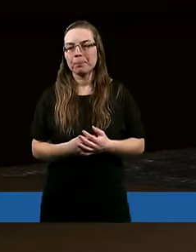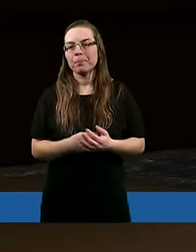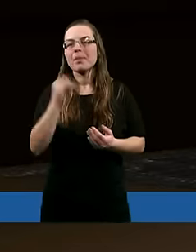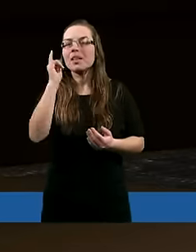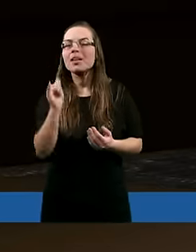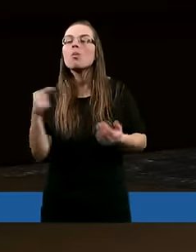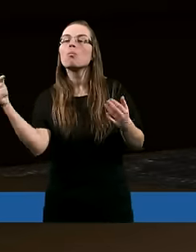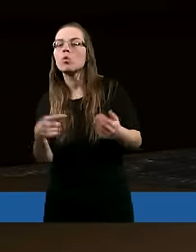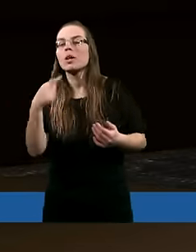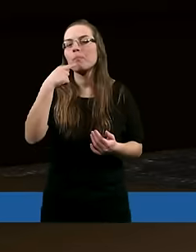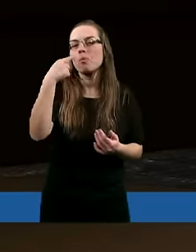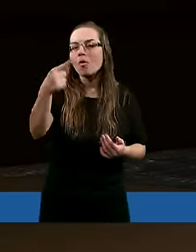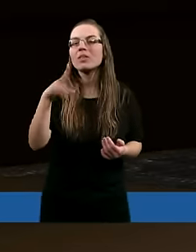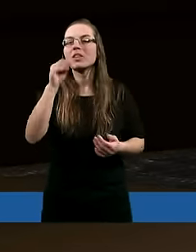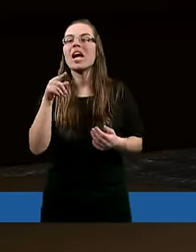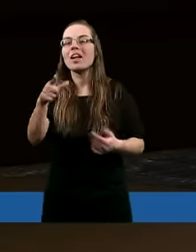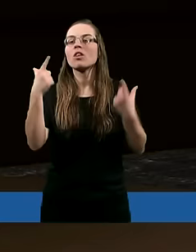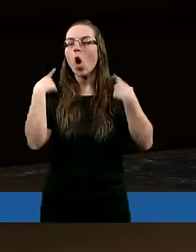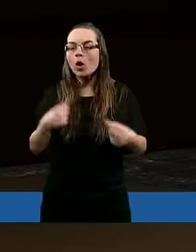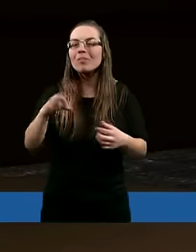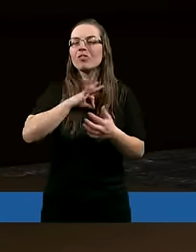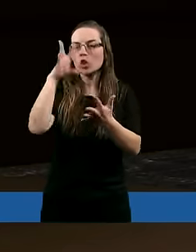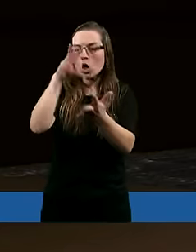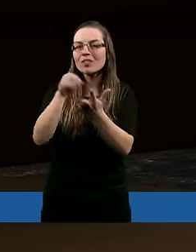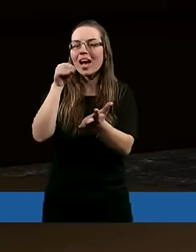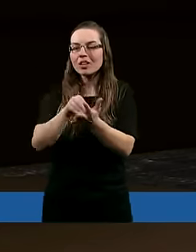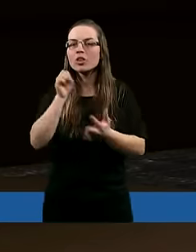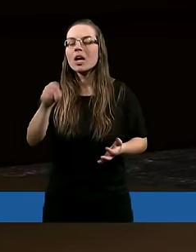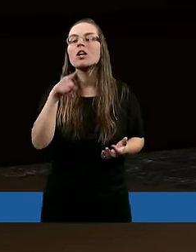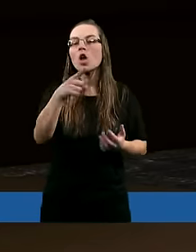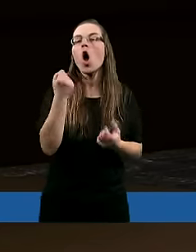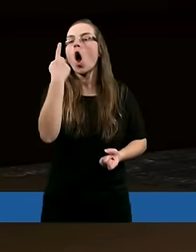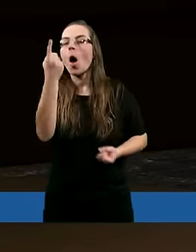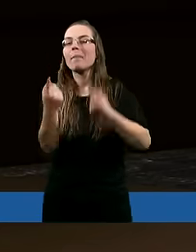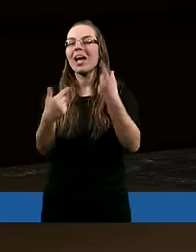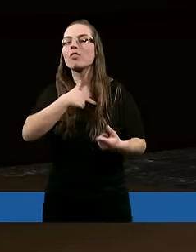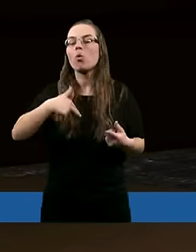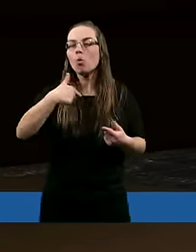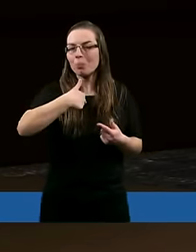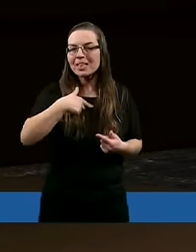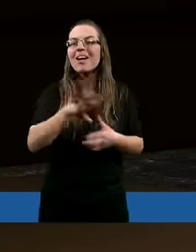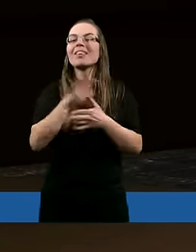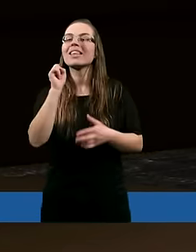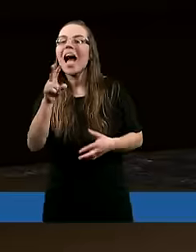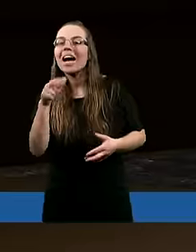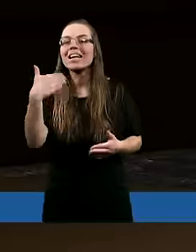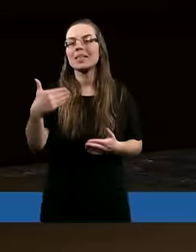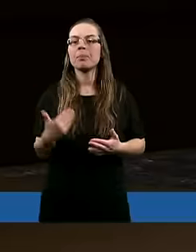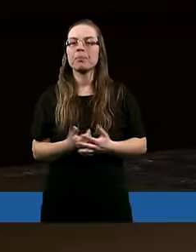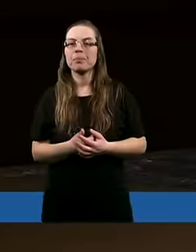I muszę powiedzieć ze swojego osobistego doświadczenia, że to objawiało się u mnie takim...